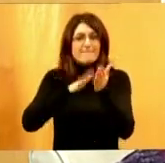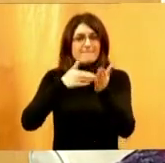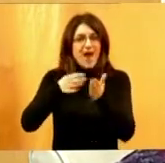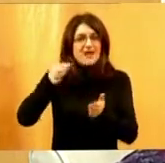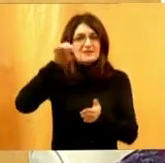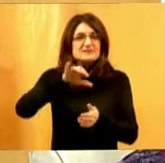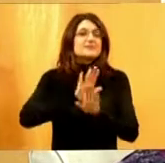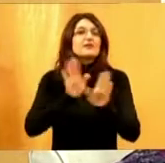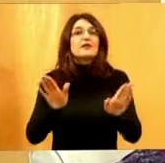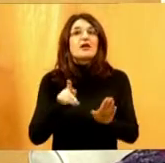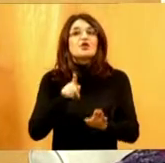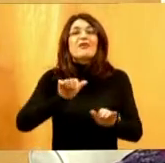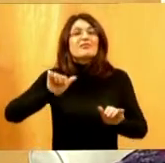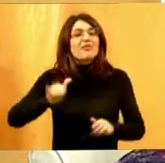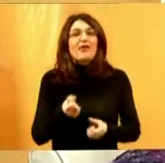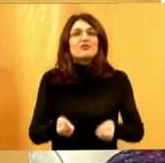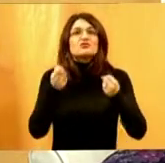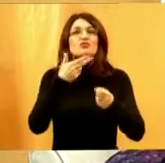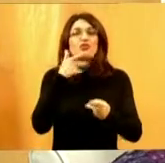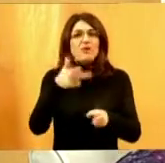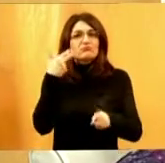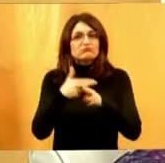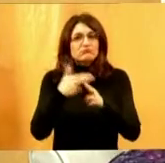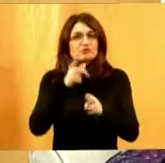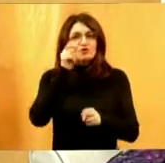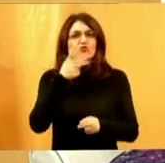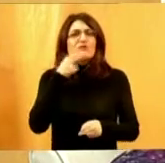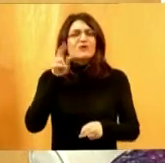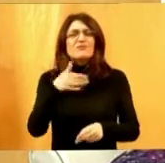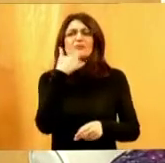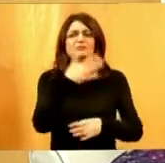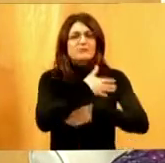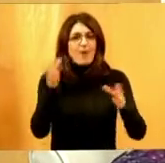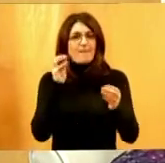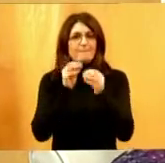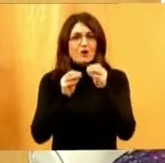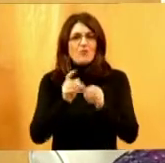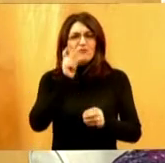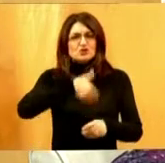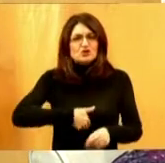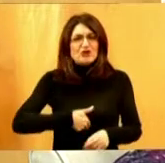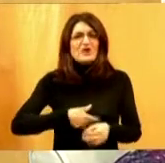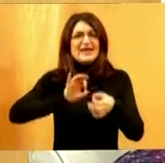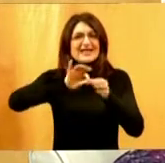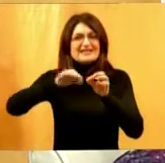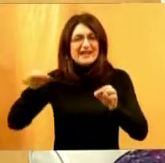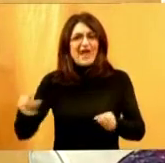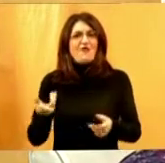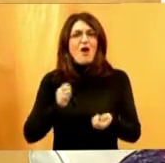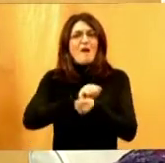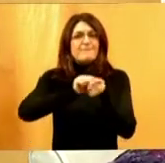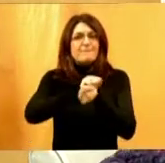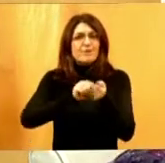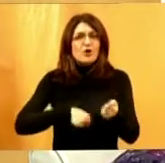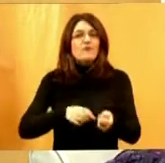i on je za najteže bolesnike koje imaju bilo koji problem u želucu, u crjevima, u probavi,